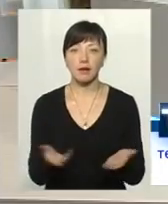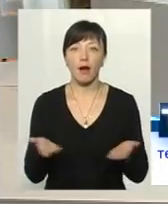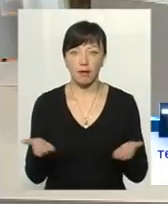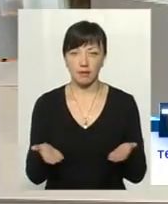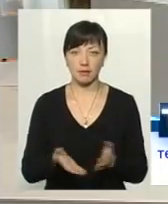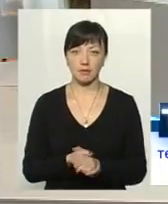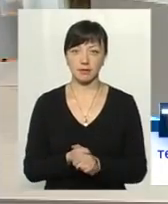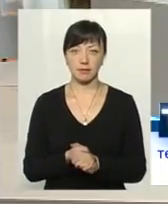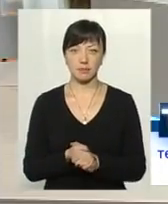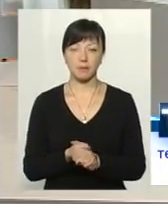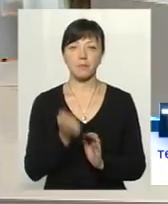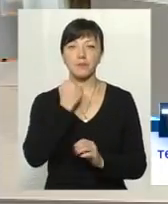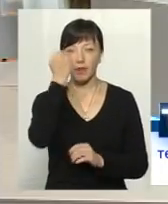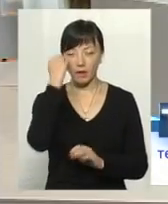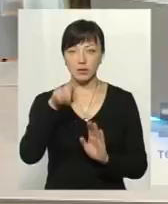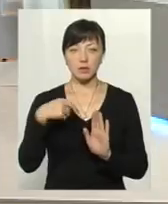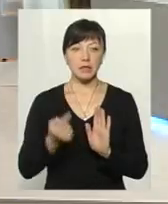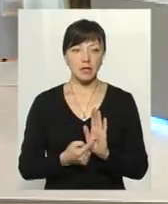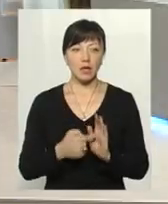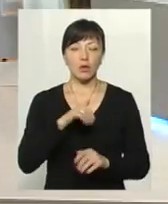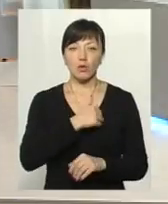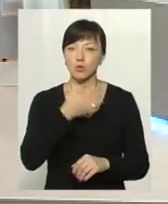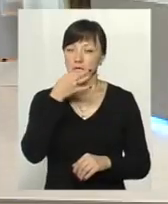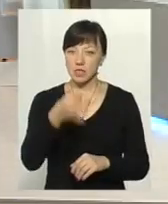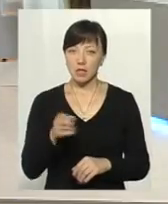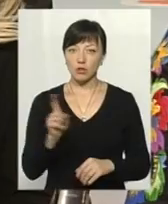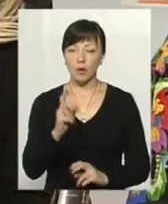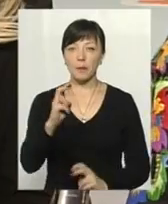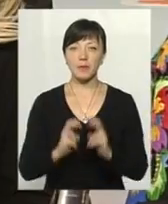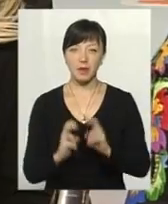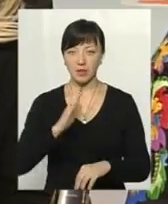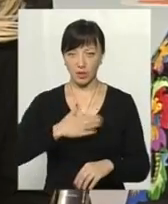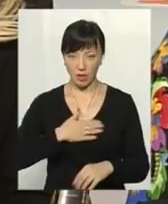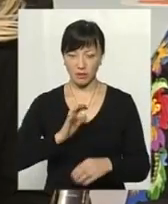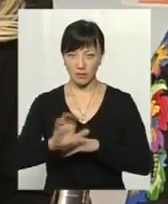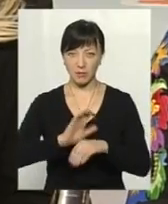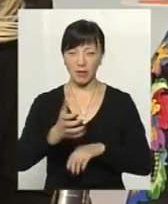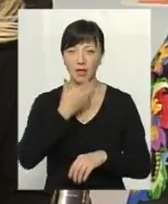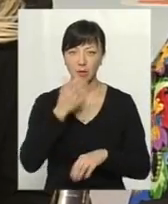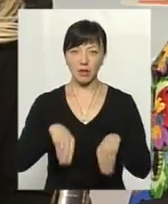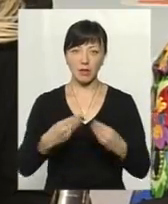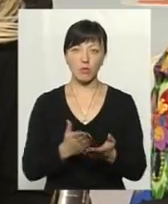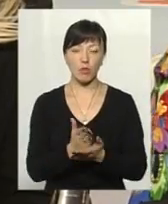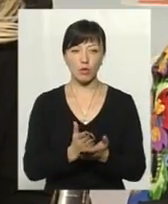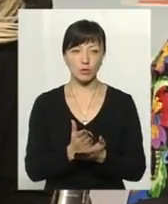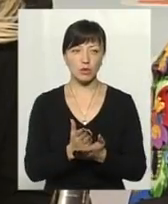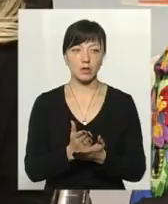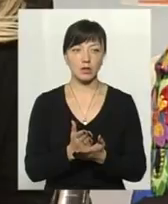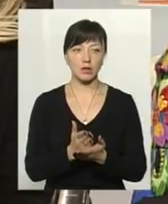Дякую. Дякую за запитання. Хочу зазначити, що підприємство, теплопостачальне підприємство надає послуги з